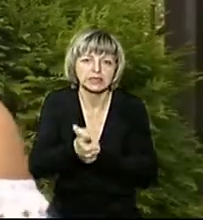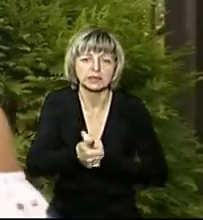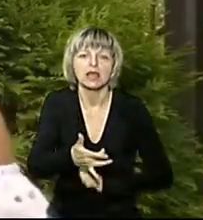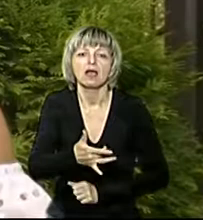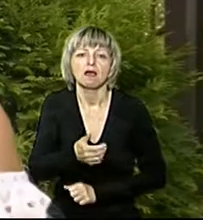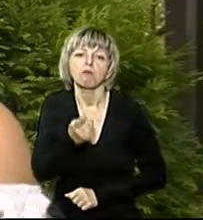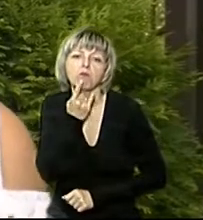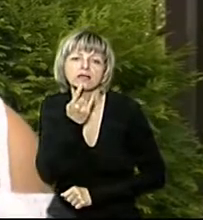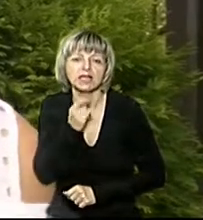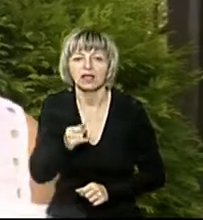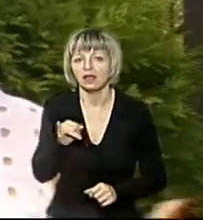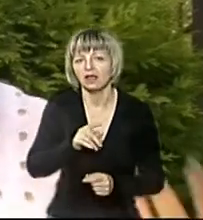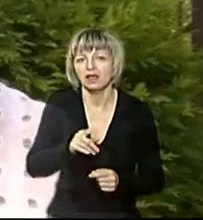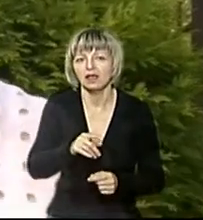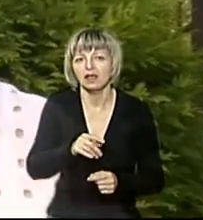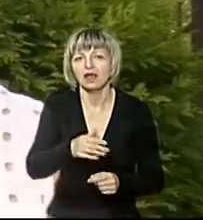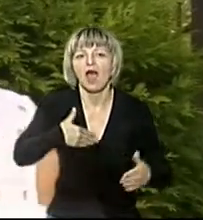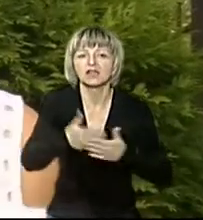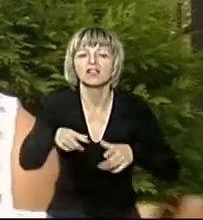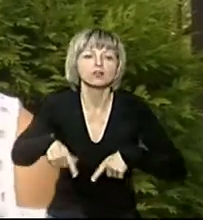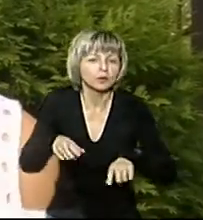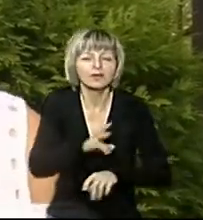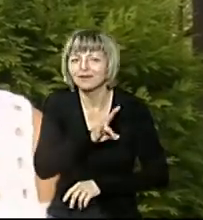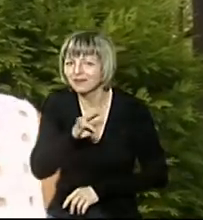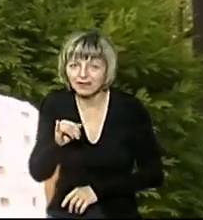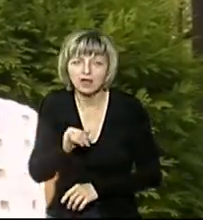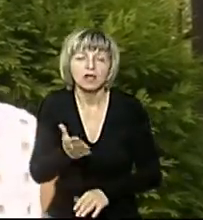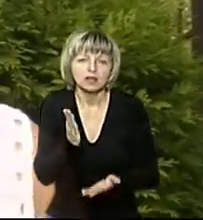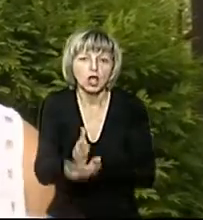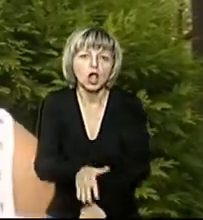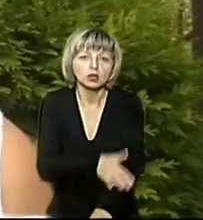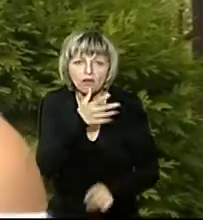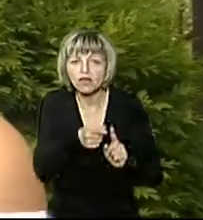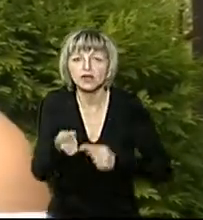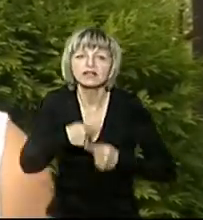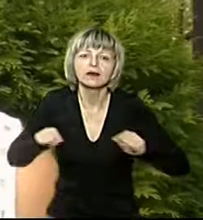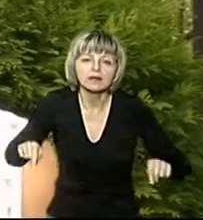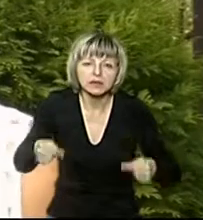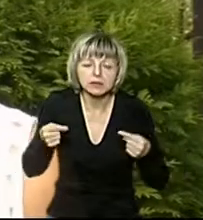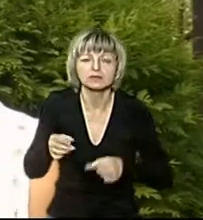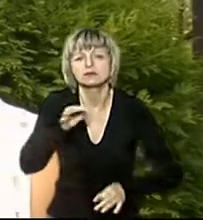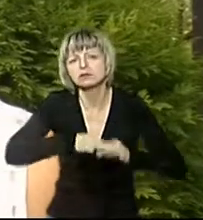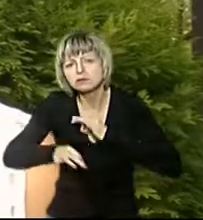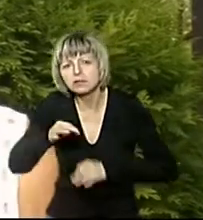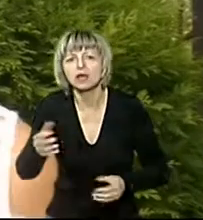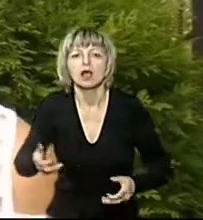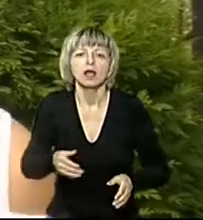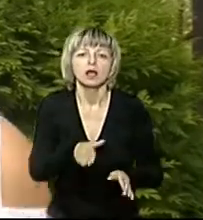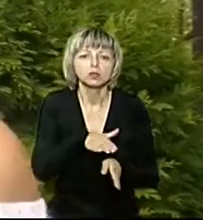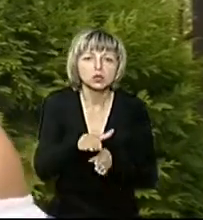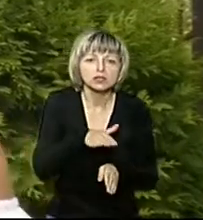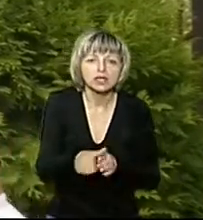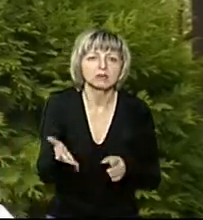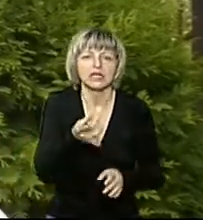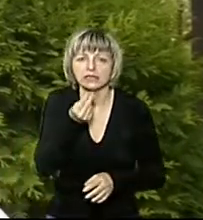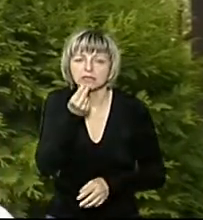активний бігаєш. Ні, звичайно, є багато нюансів, дуже довгий період реабілітації, ти приймаєш імуносупресію, ти дотримуєшся спеціально